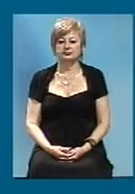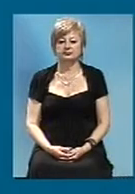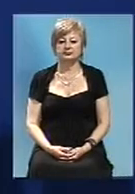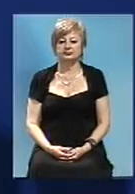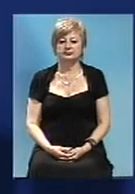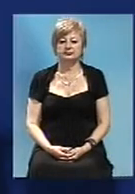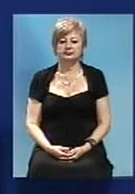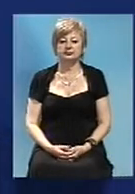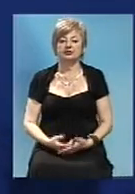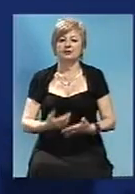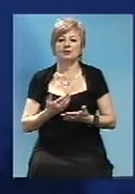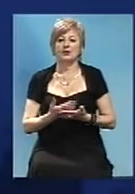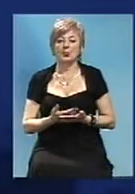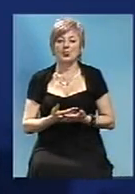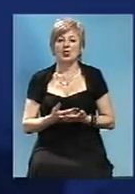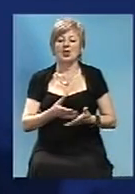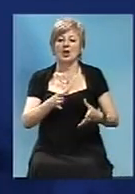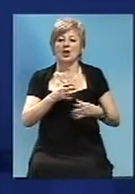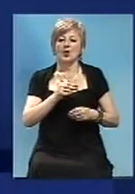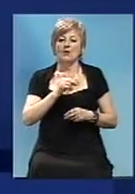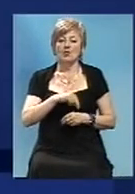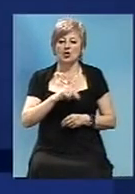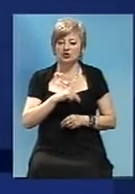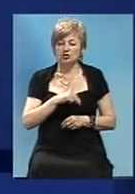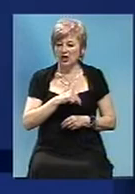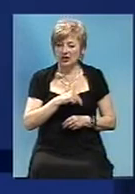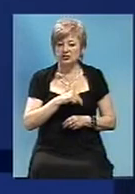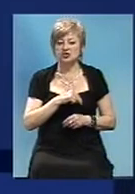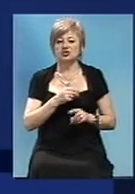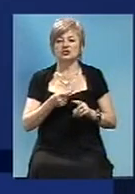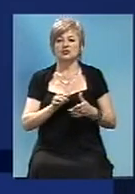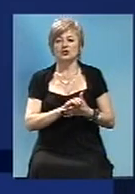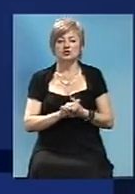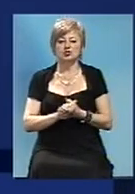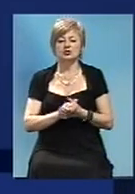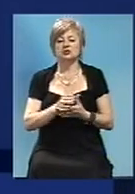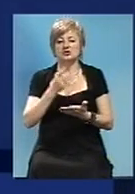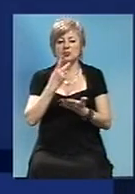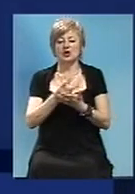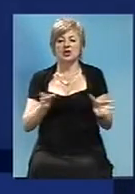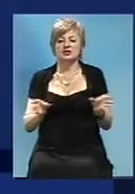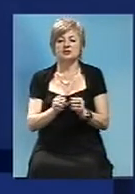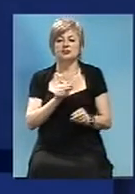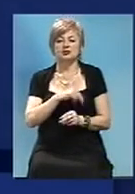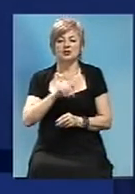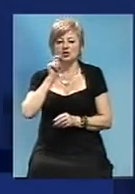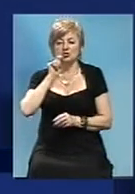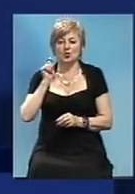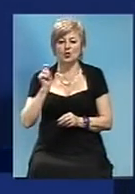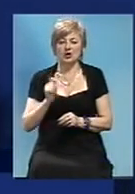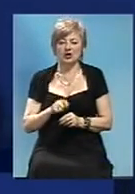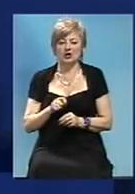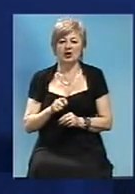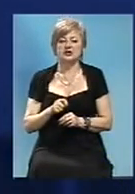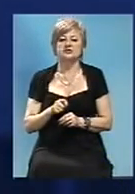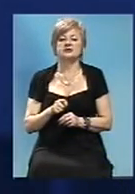В саміті Східного партнерства офіційні особи Європейського Союзу анонсували співпрацю України у